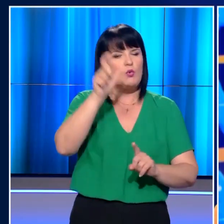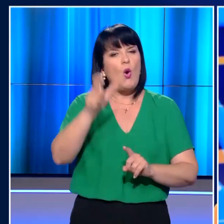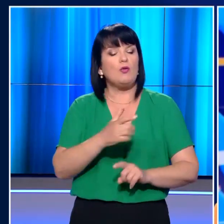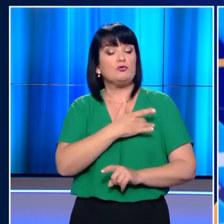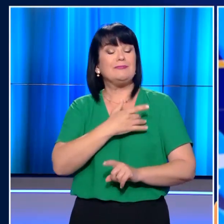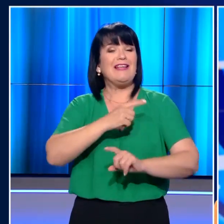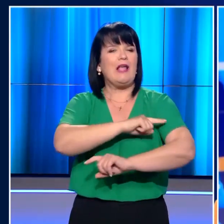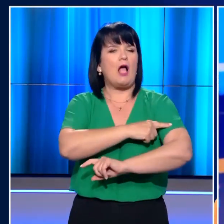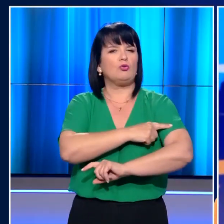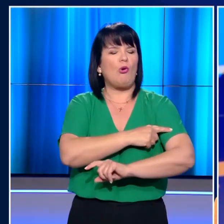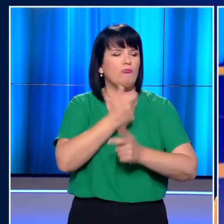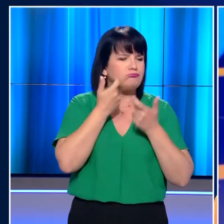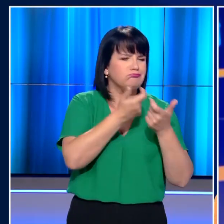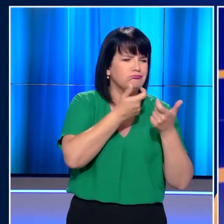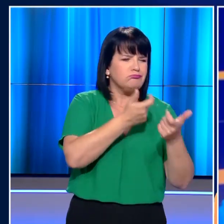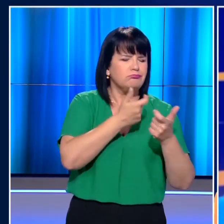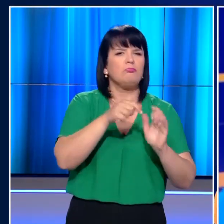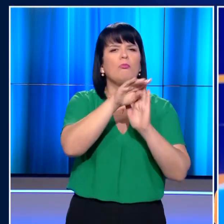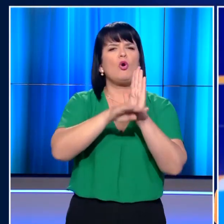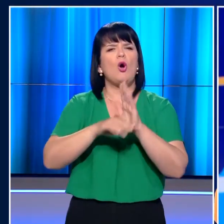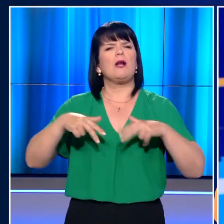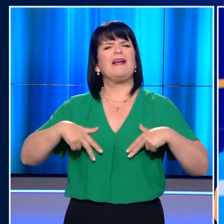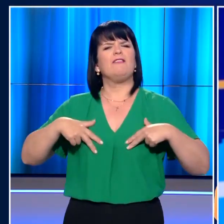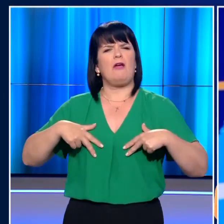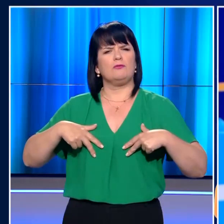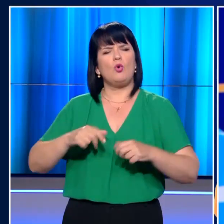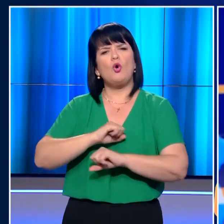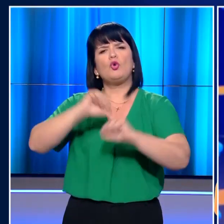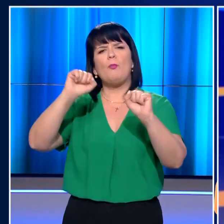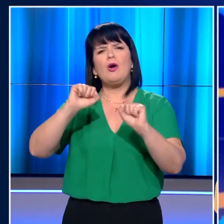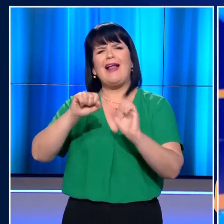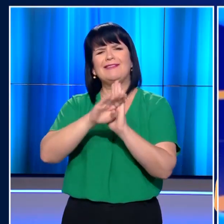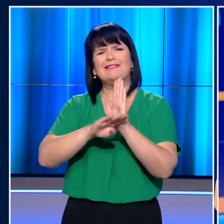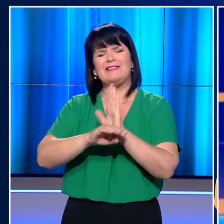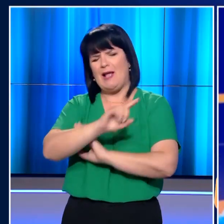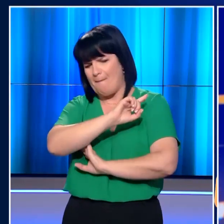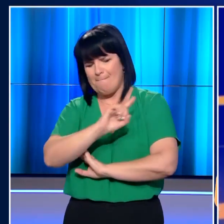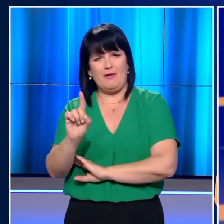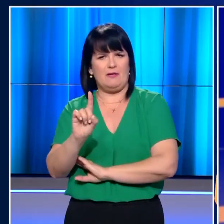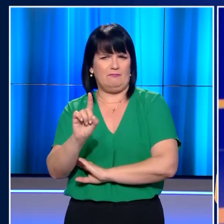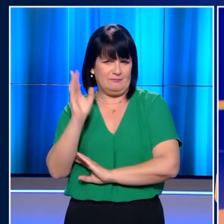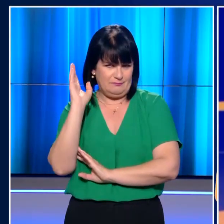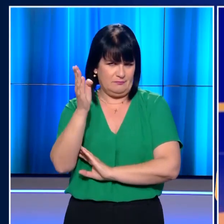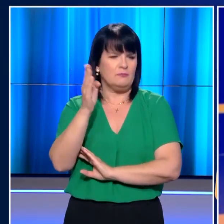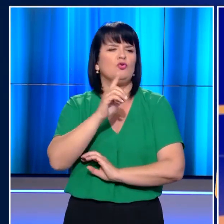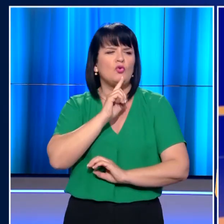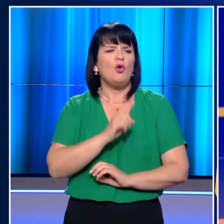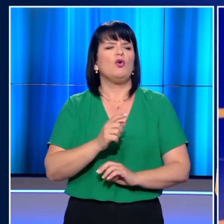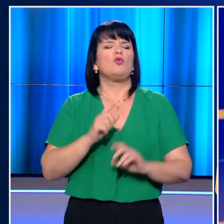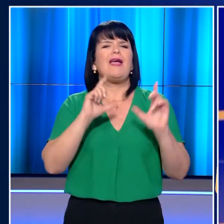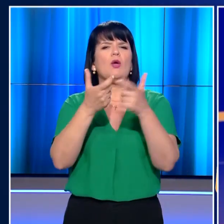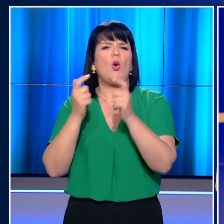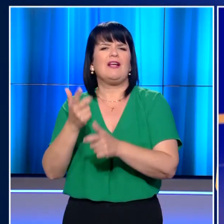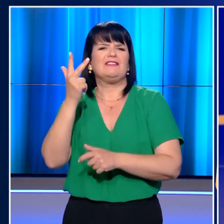παρακολούθηση και ανήκε σε πρόγραμμα της Βρετανικής Κυβέρνησης για την καταπολέμηση της τρομοκρατίας. Στην ίδια ώρα, οικογένειες των τριών θρημάτων